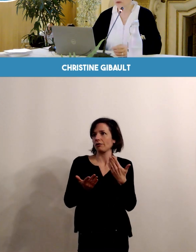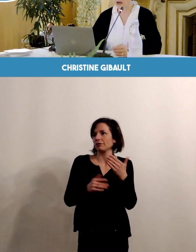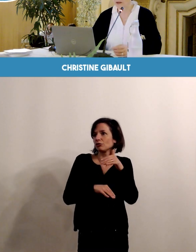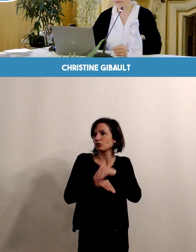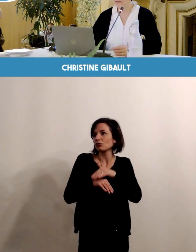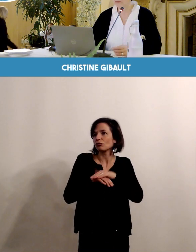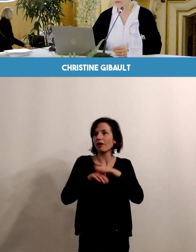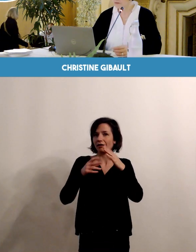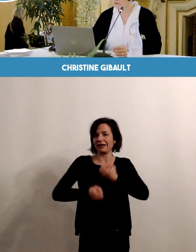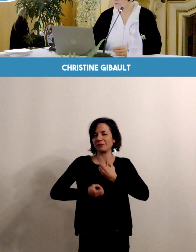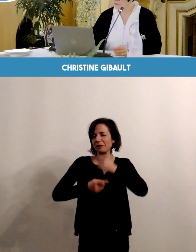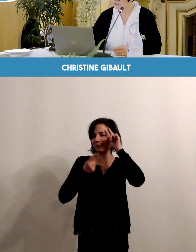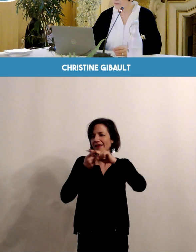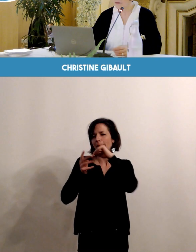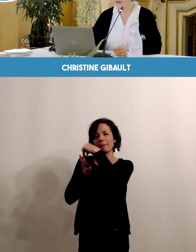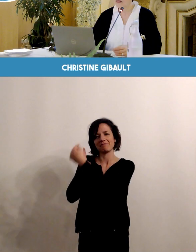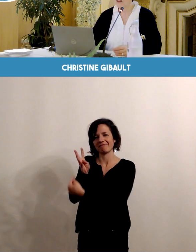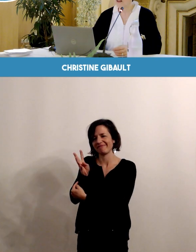ce soir.